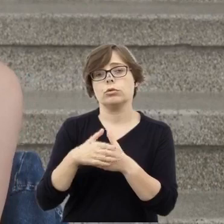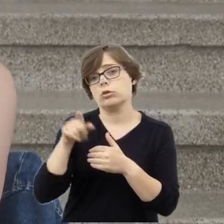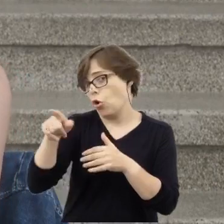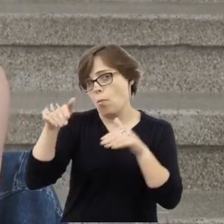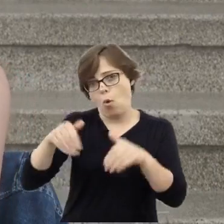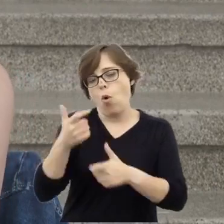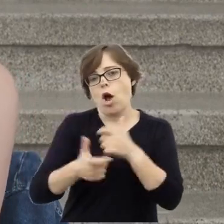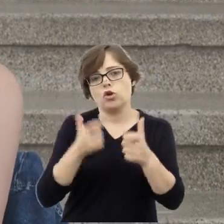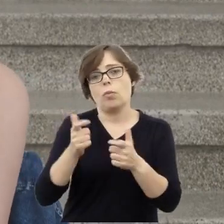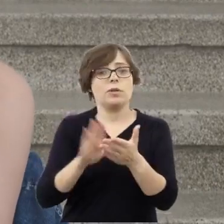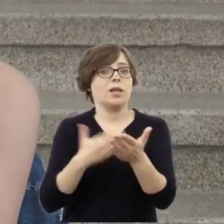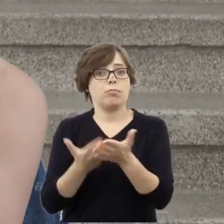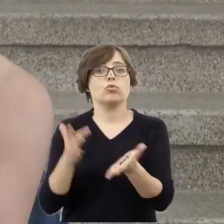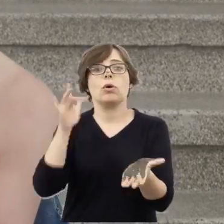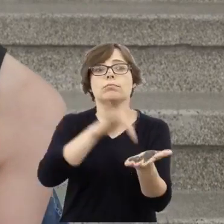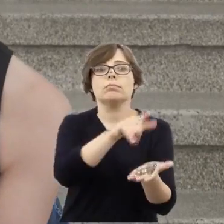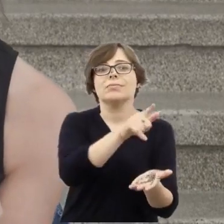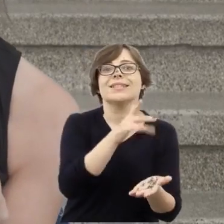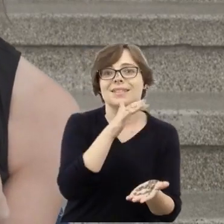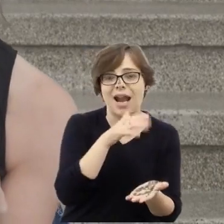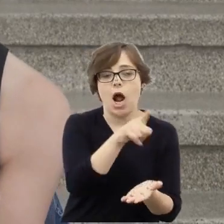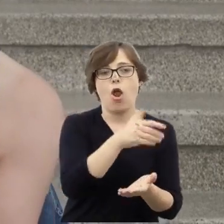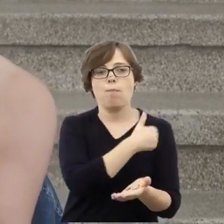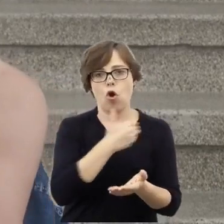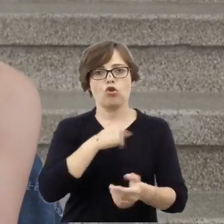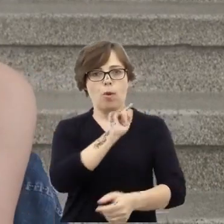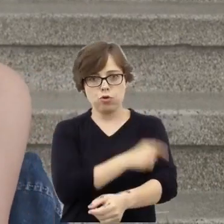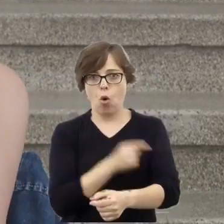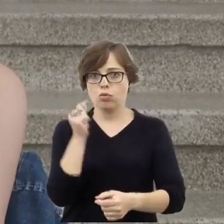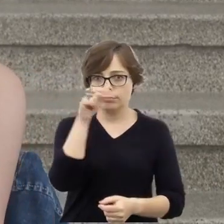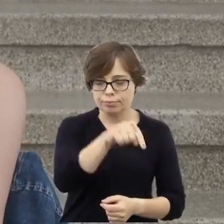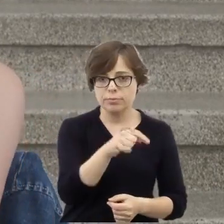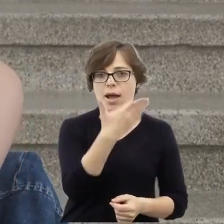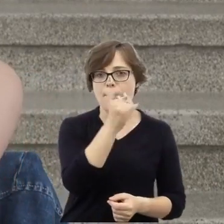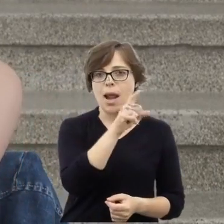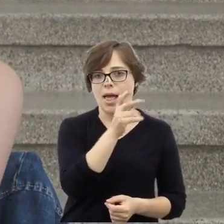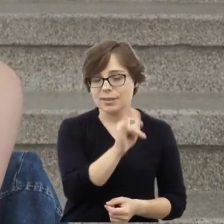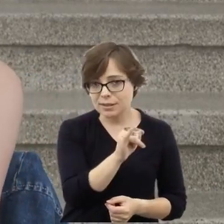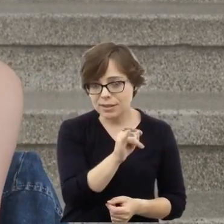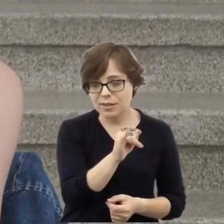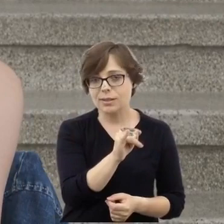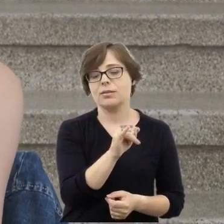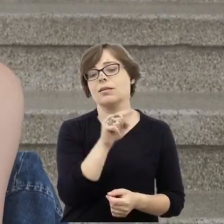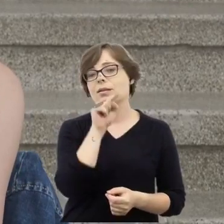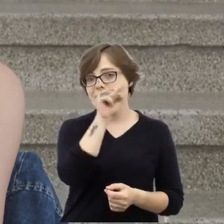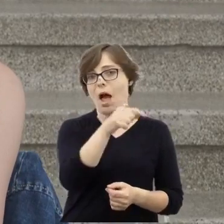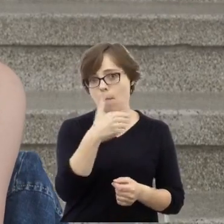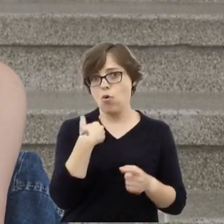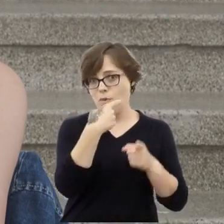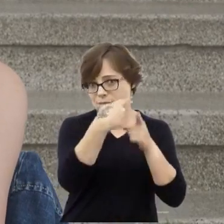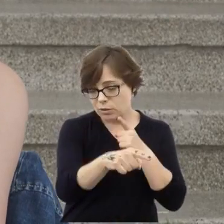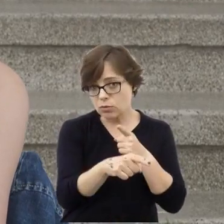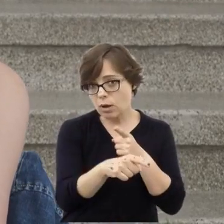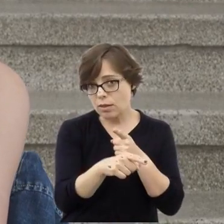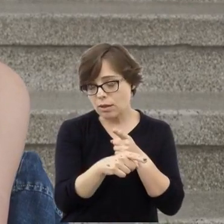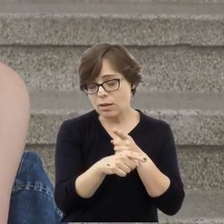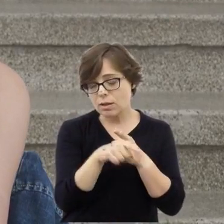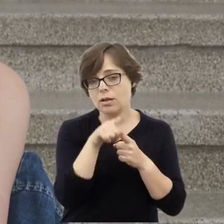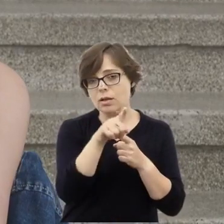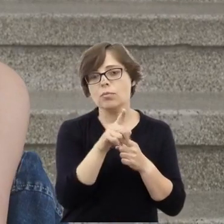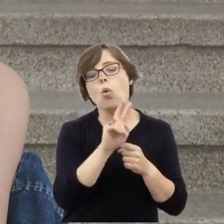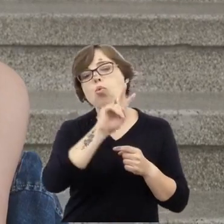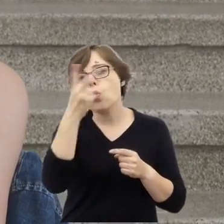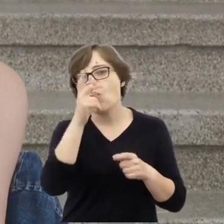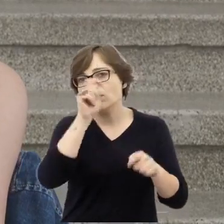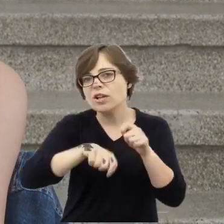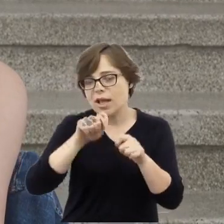na przykład w Izraelu wobec prokuratora polskiego Mieleckiego, który został tam wysłany w ramach drugiego